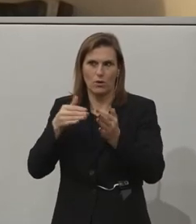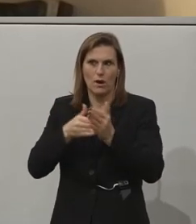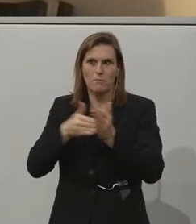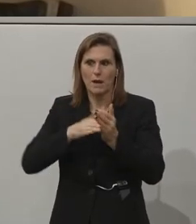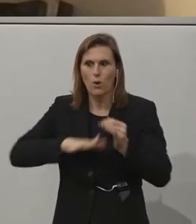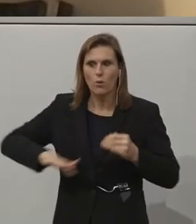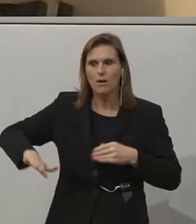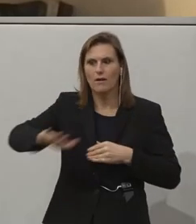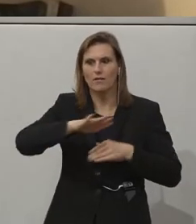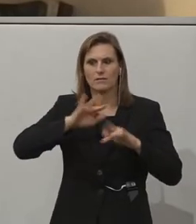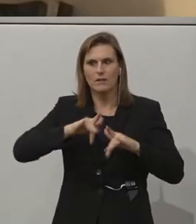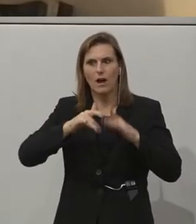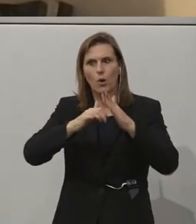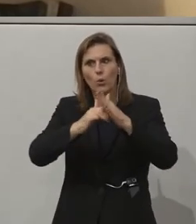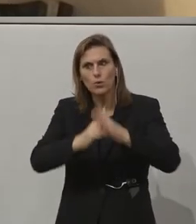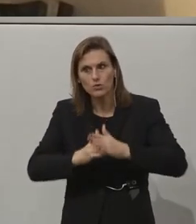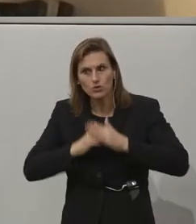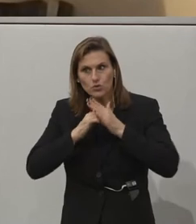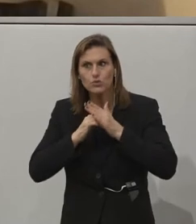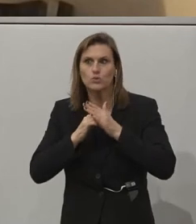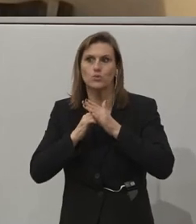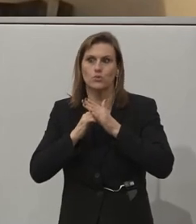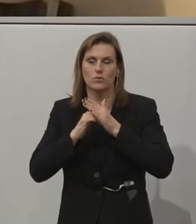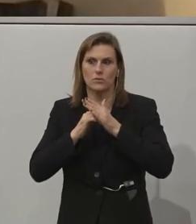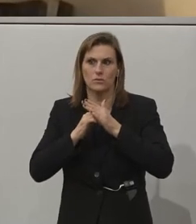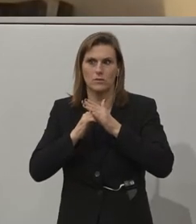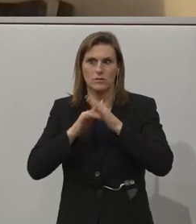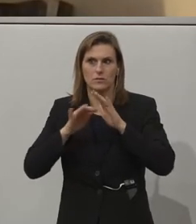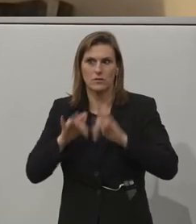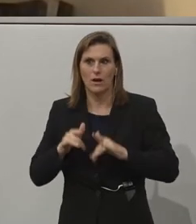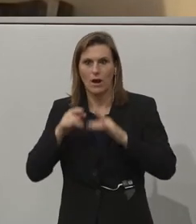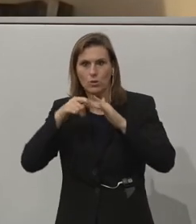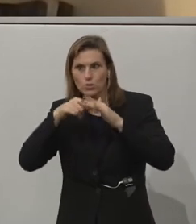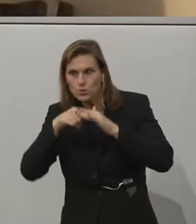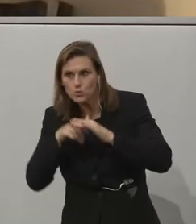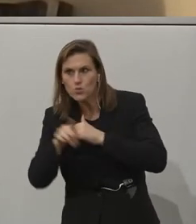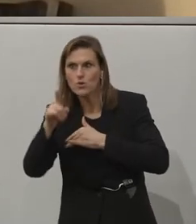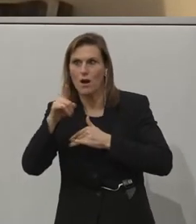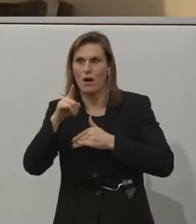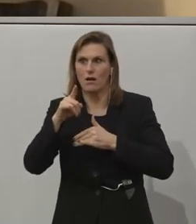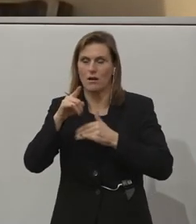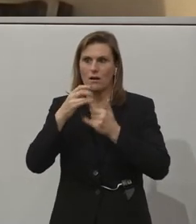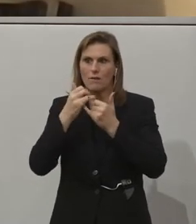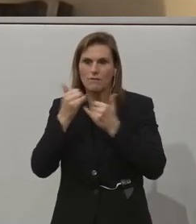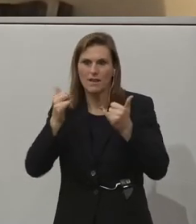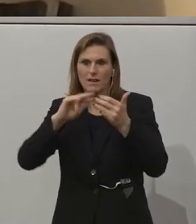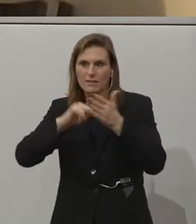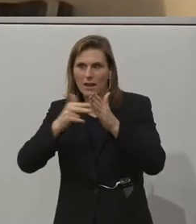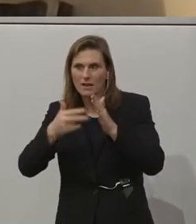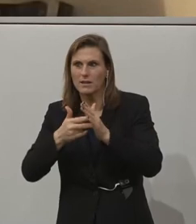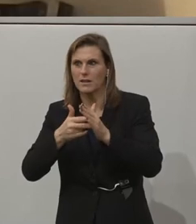to access assistive technology will be one that can leverage an organization like Fable